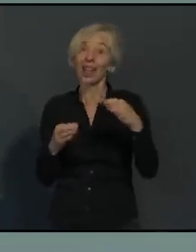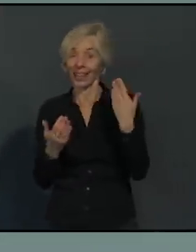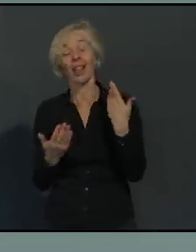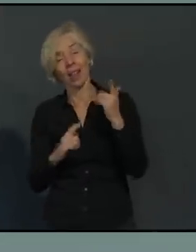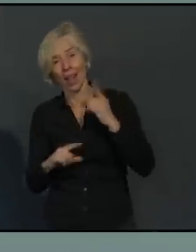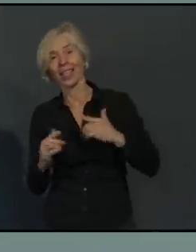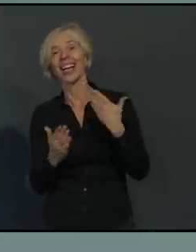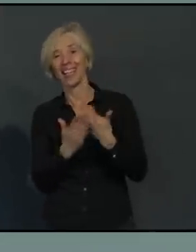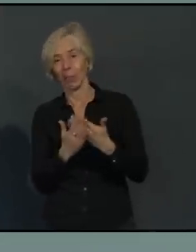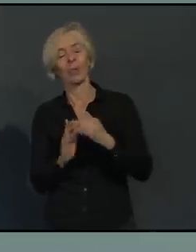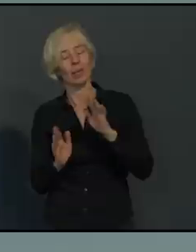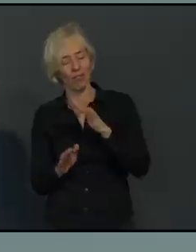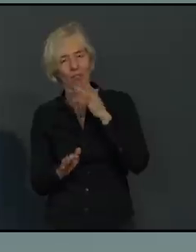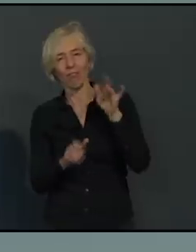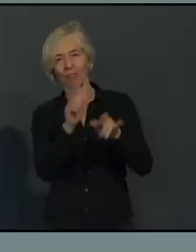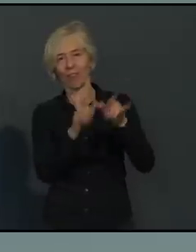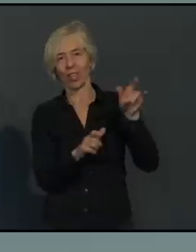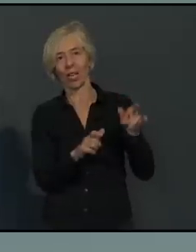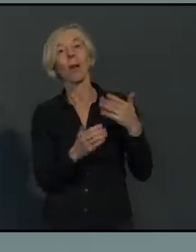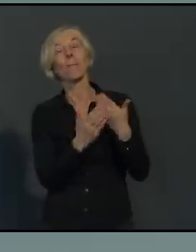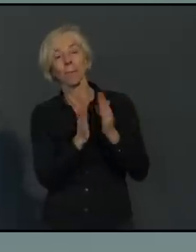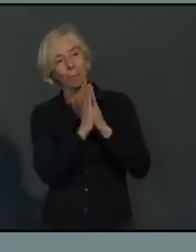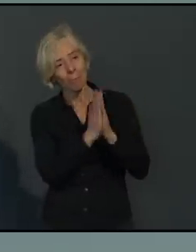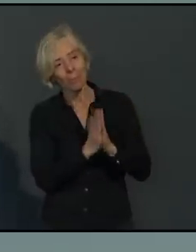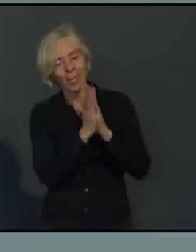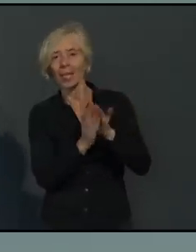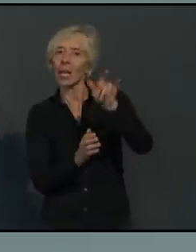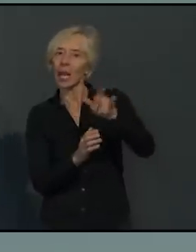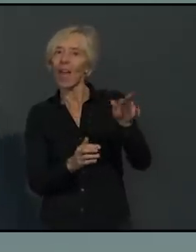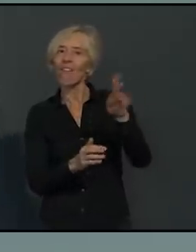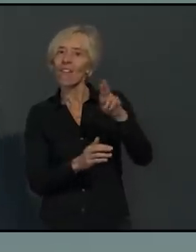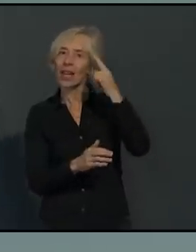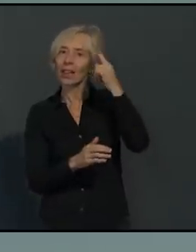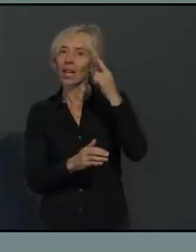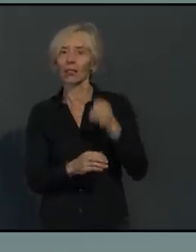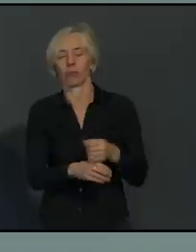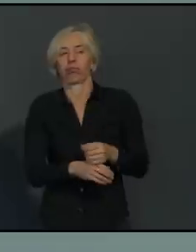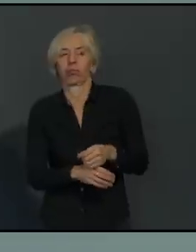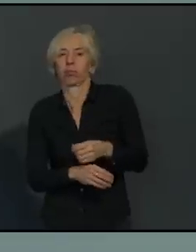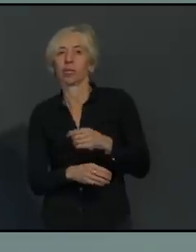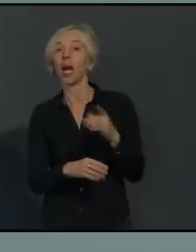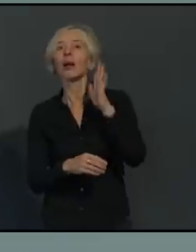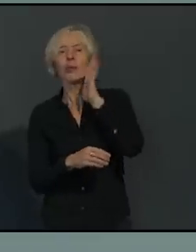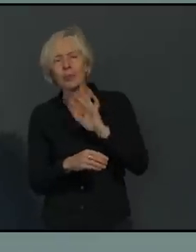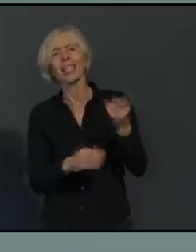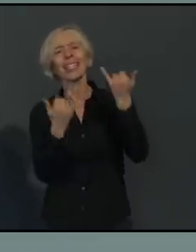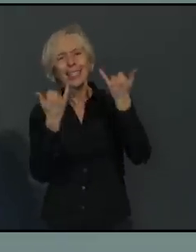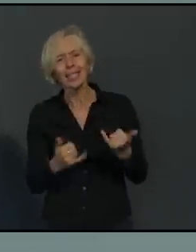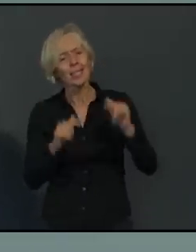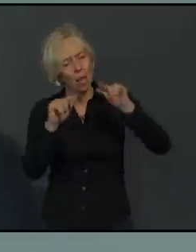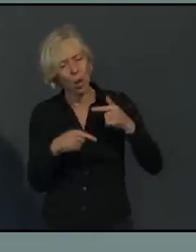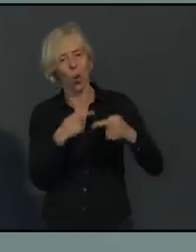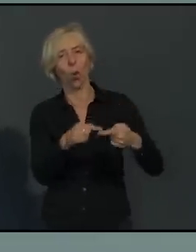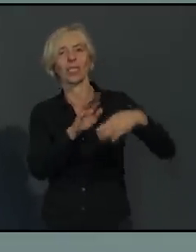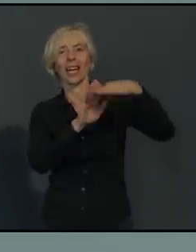leider auch zuhauf. Ich möchte Sie bitten, sich ab jetzt an diese Regeln zu halten, weil wir eben diese